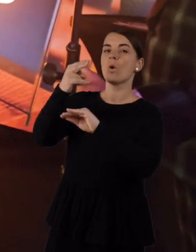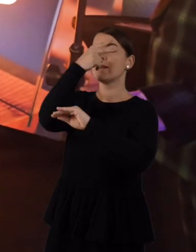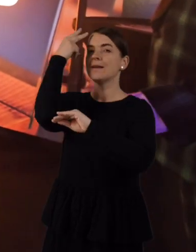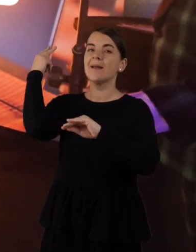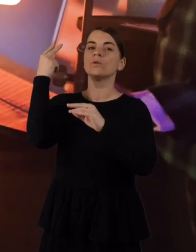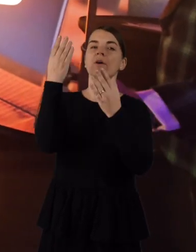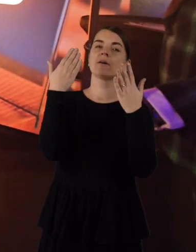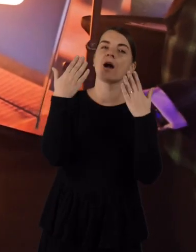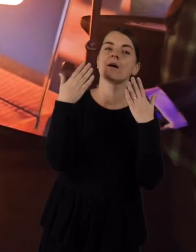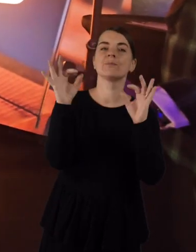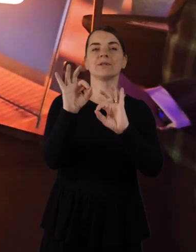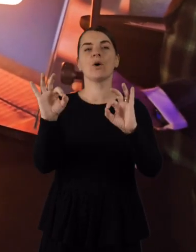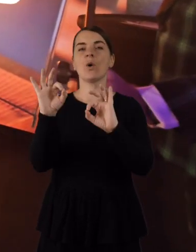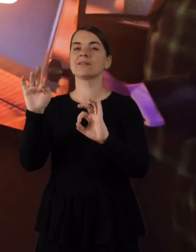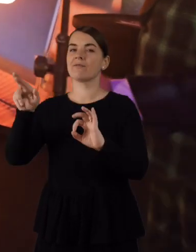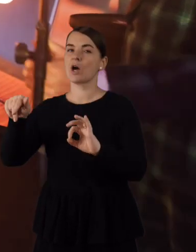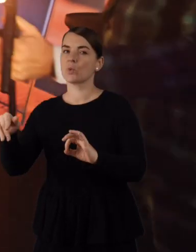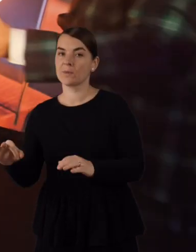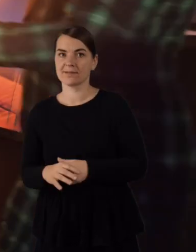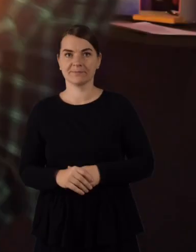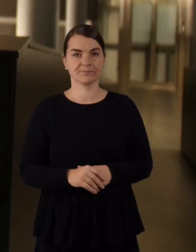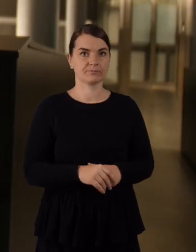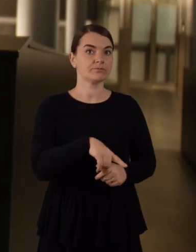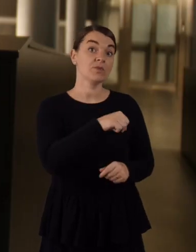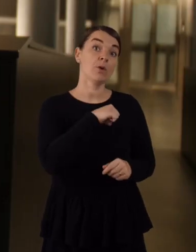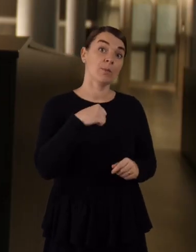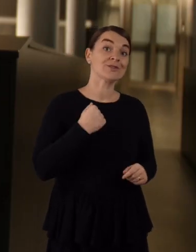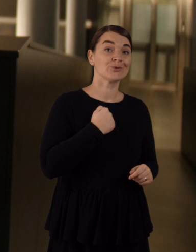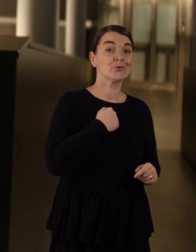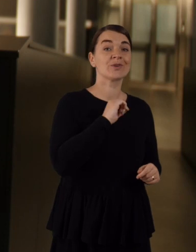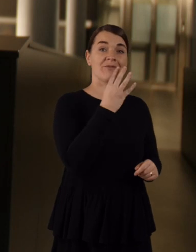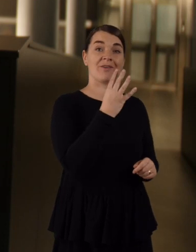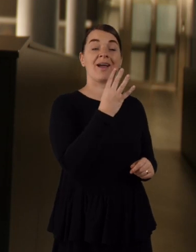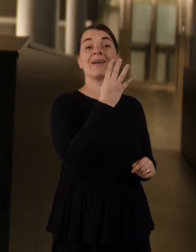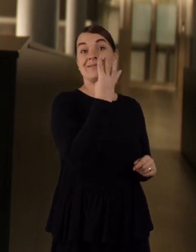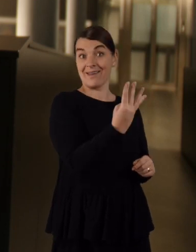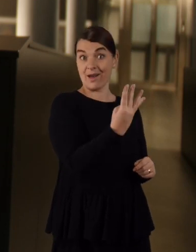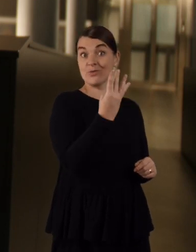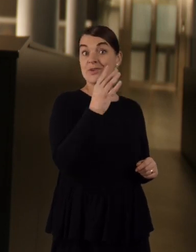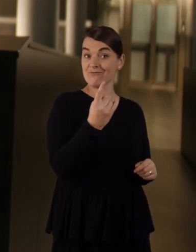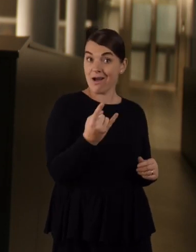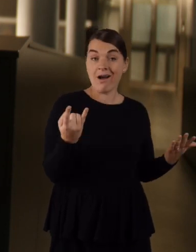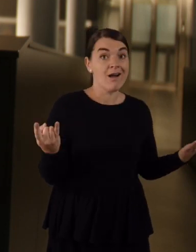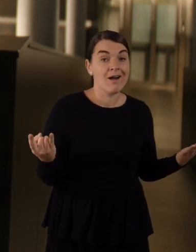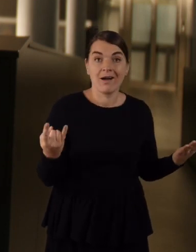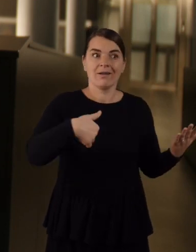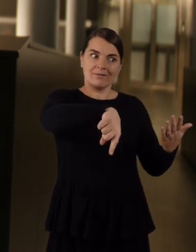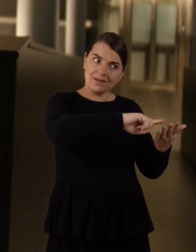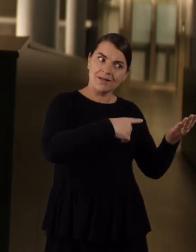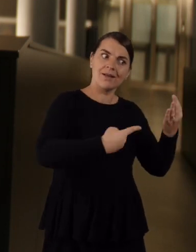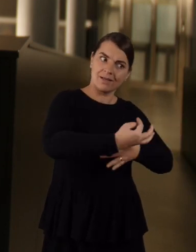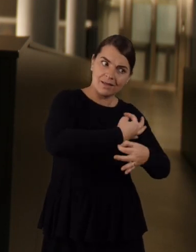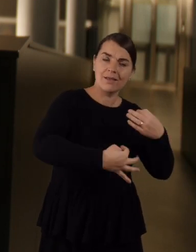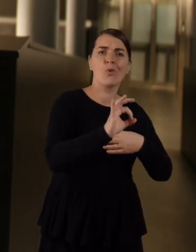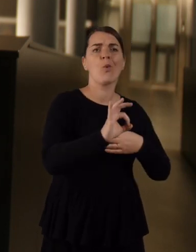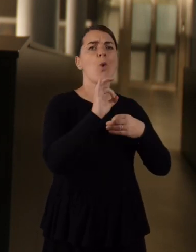žmonės tiek apie Lietuvos gamtą, tiek apie tą patį tvarumą. Pats esate keturių vaikų tėtis ir ar kalbate